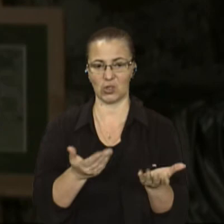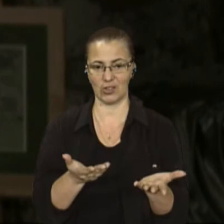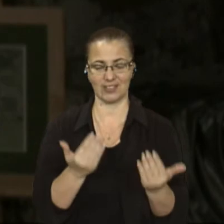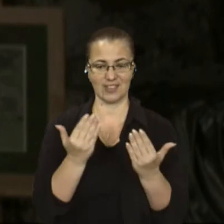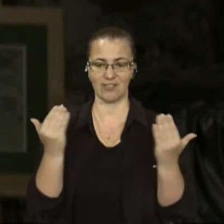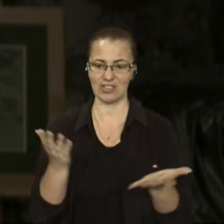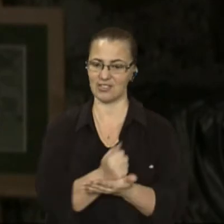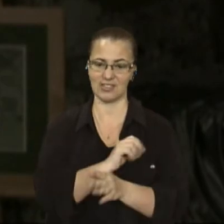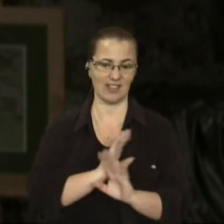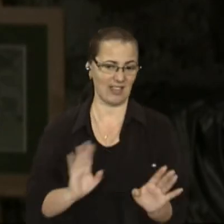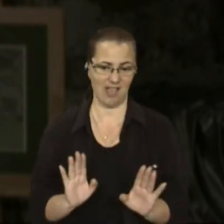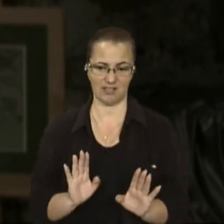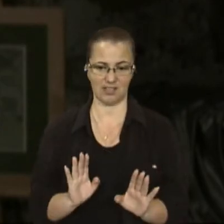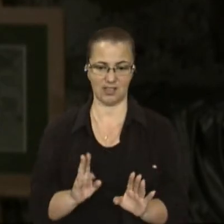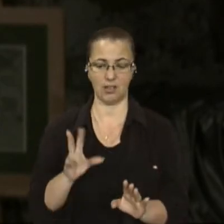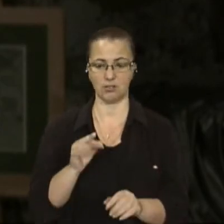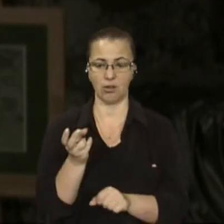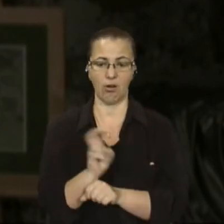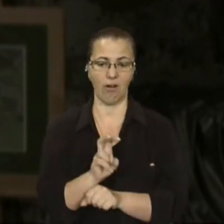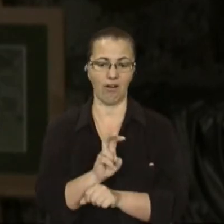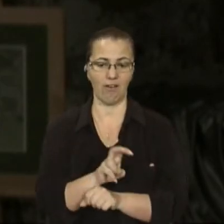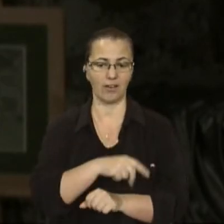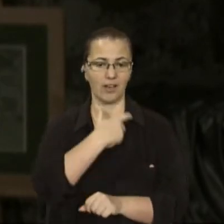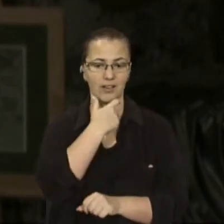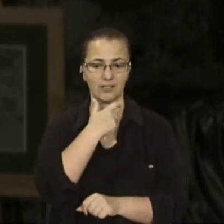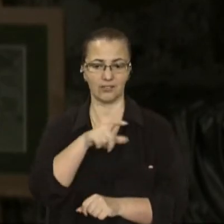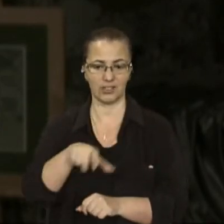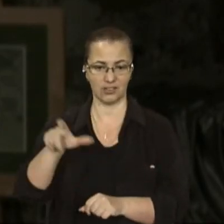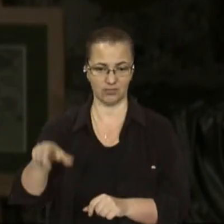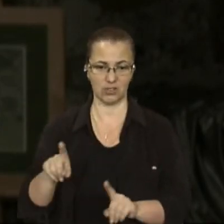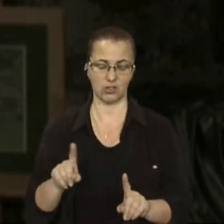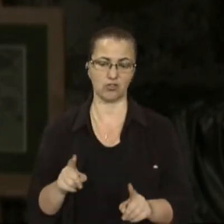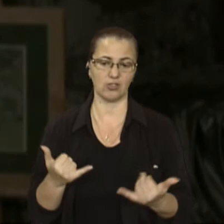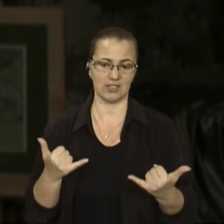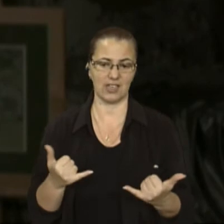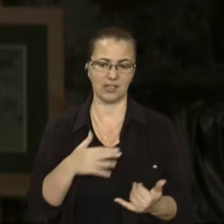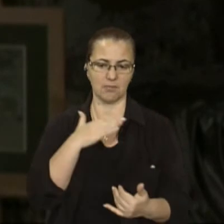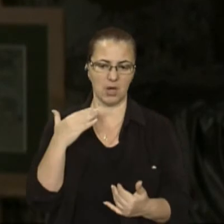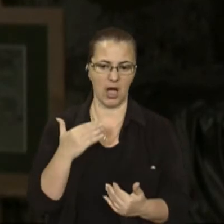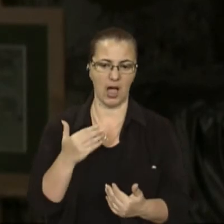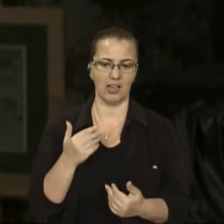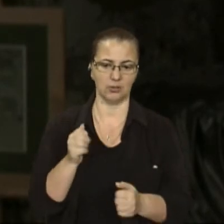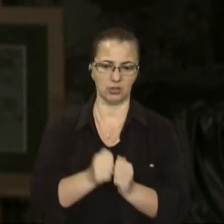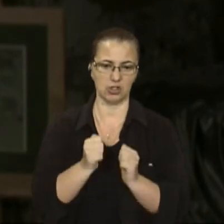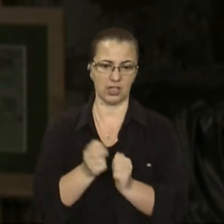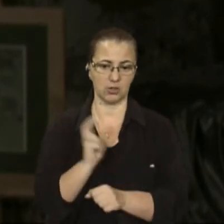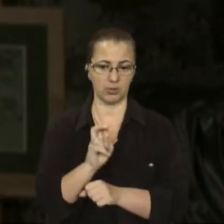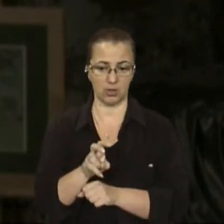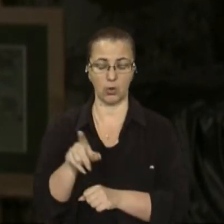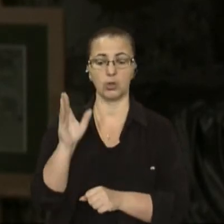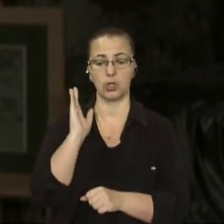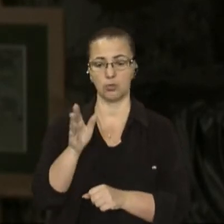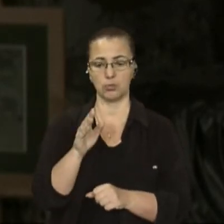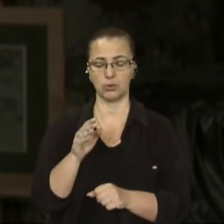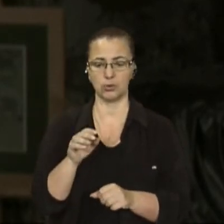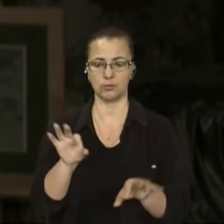але відвідувачі, які тут зараз досить часті, їх багато, вони будуть розносити по своїх